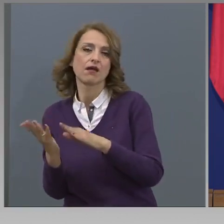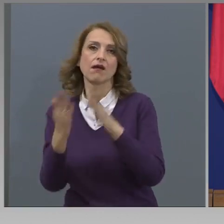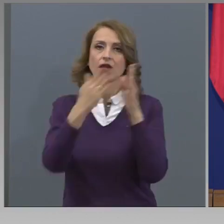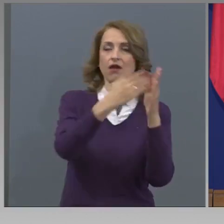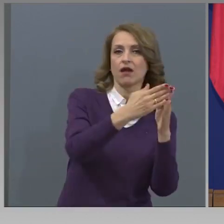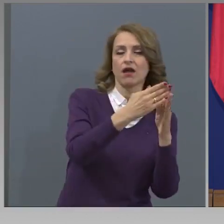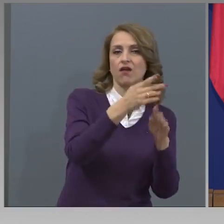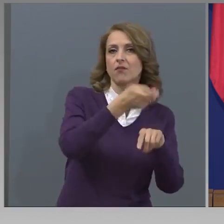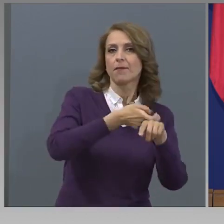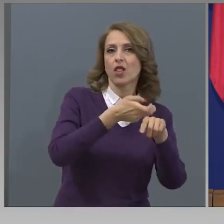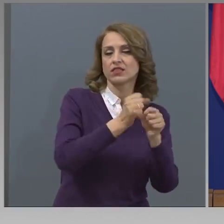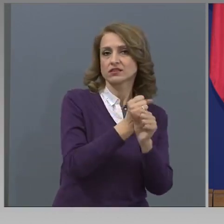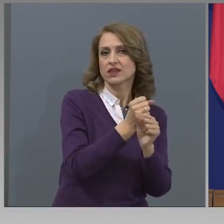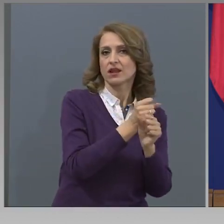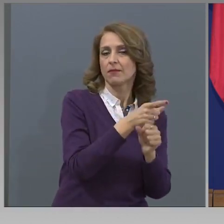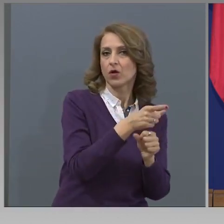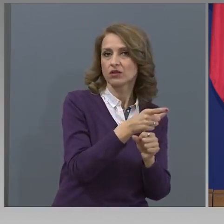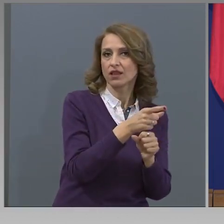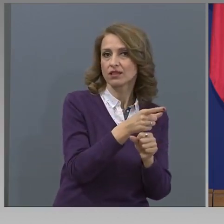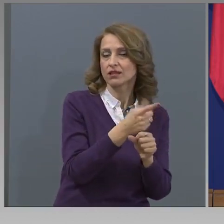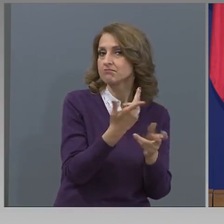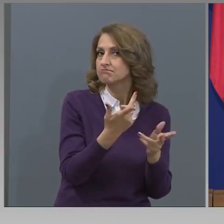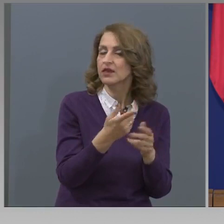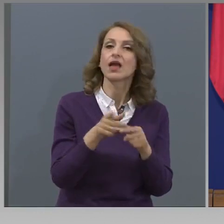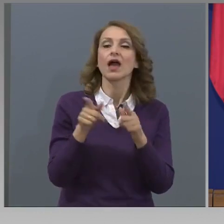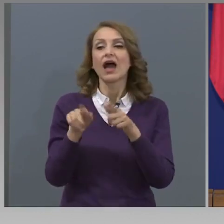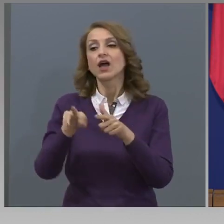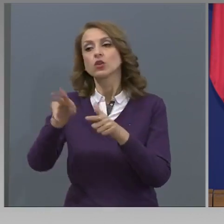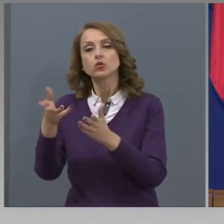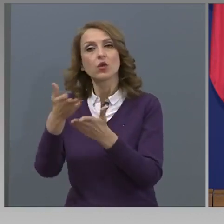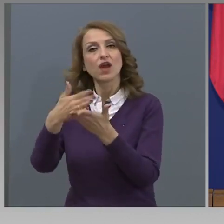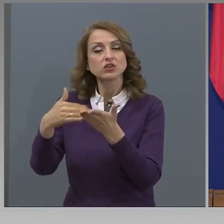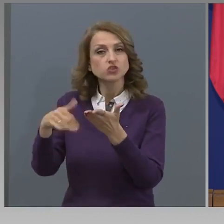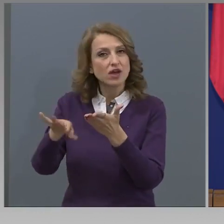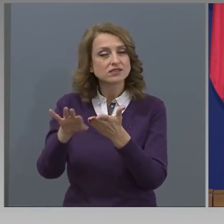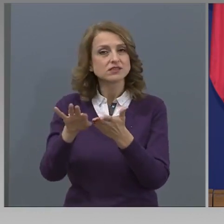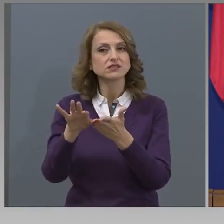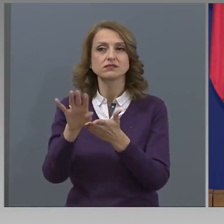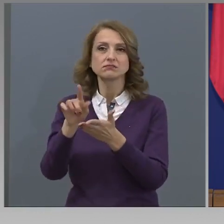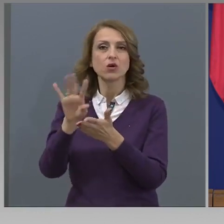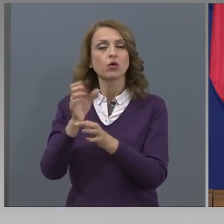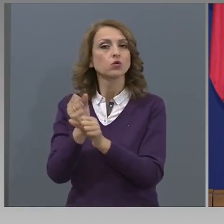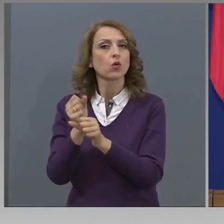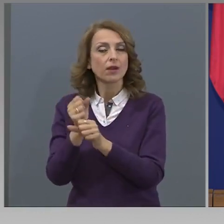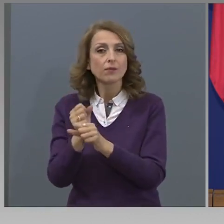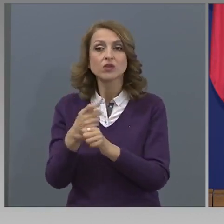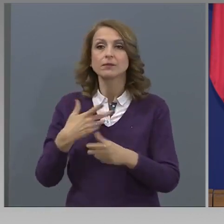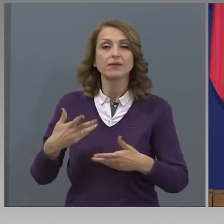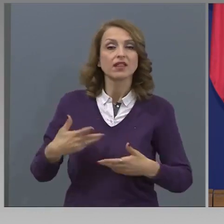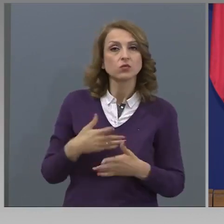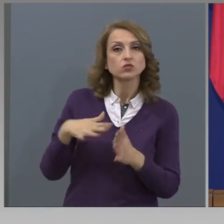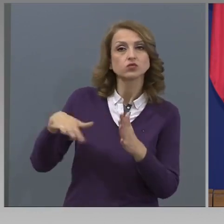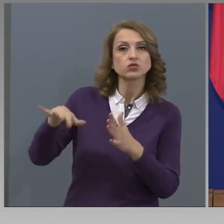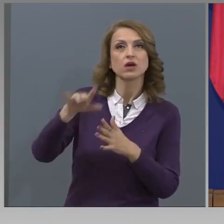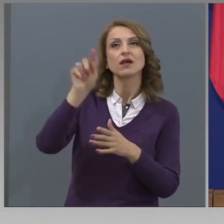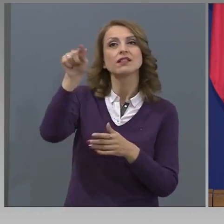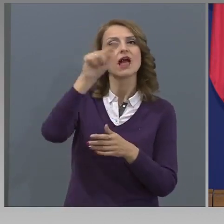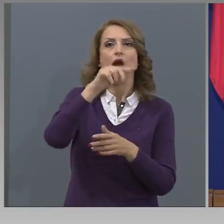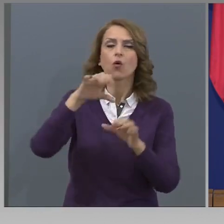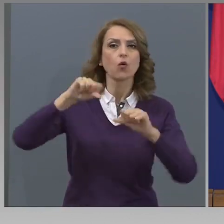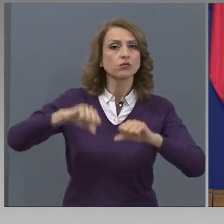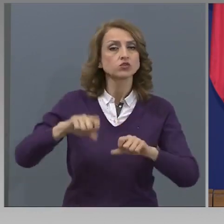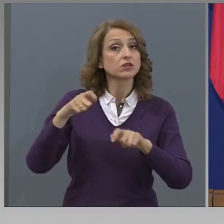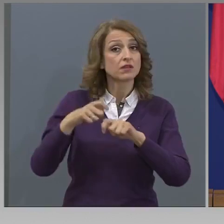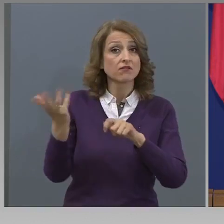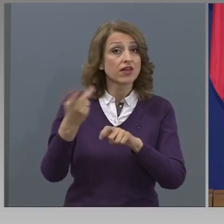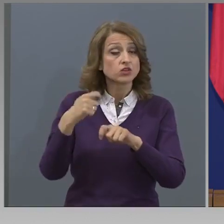здравеопазването, една част от работещи в детските градини ако е необходим персонал, както в някои общини са го направили,